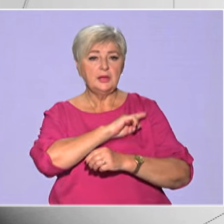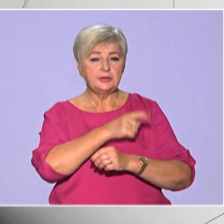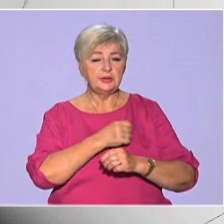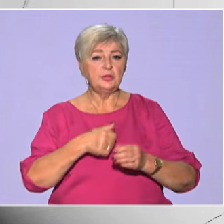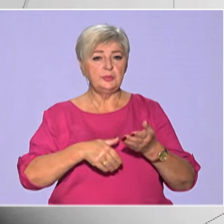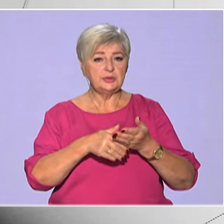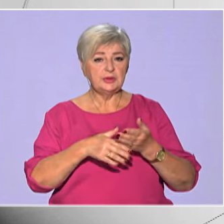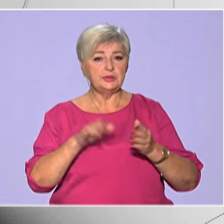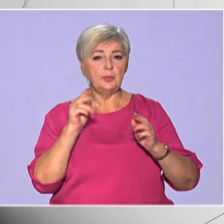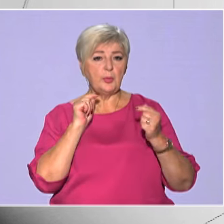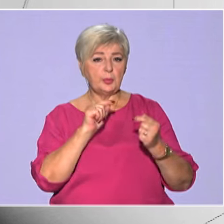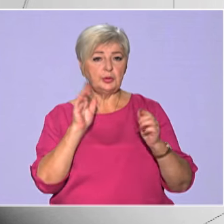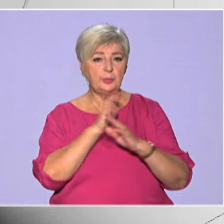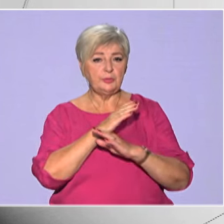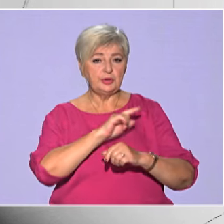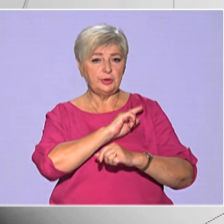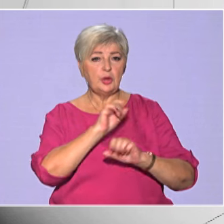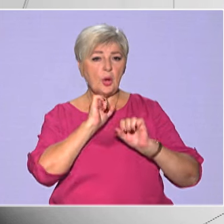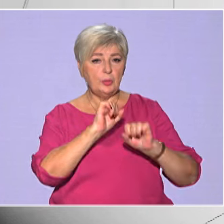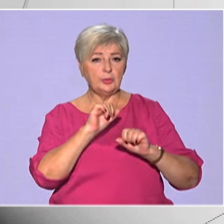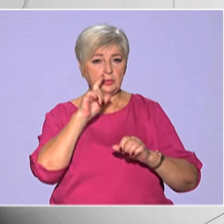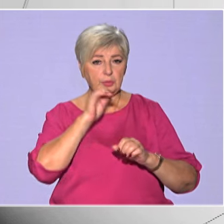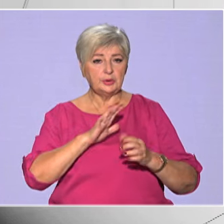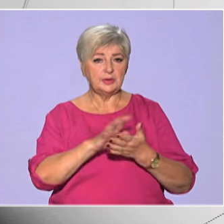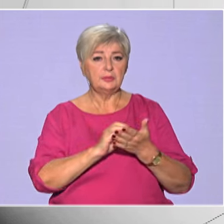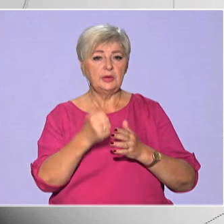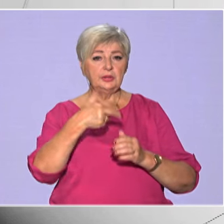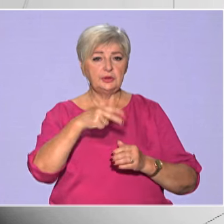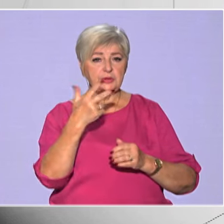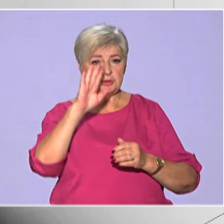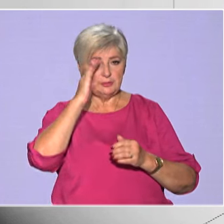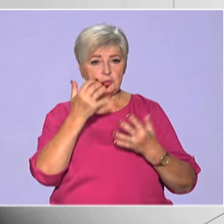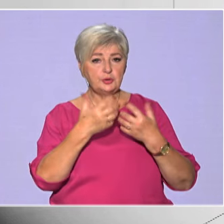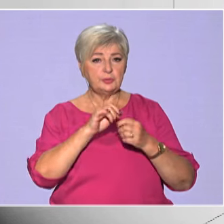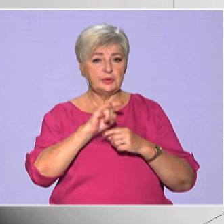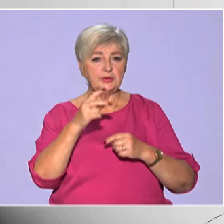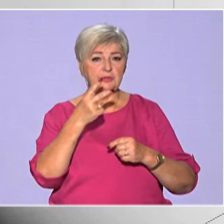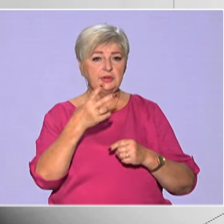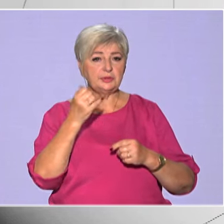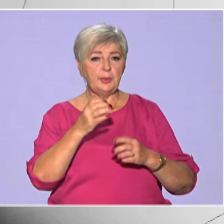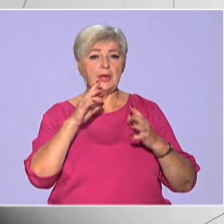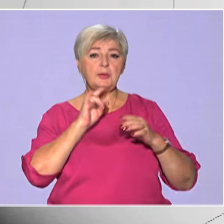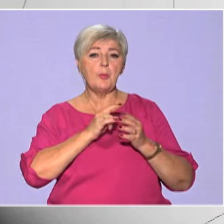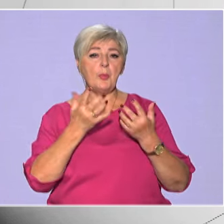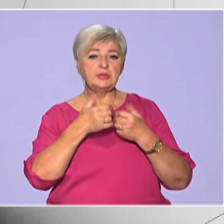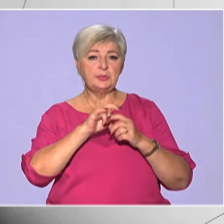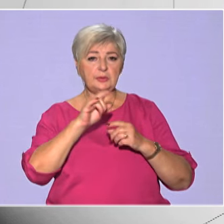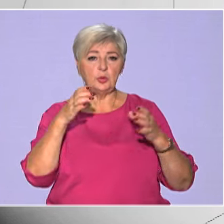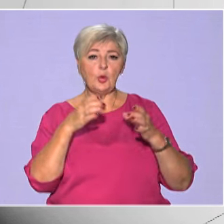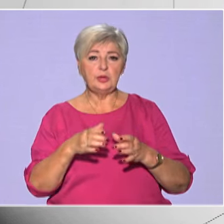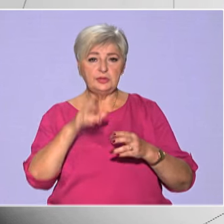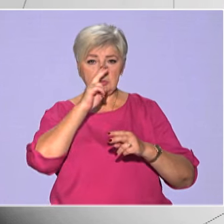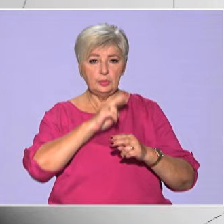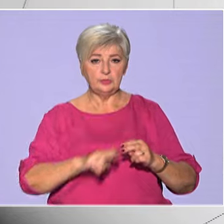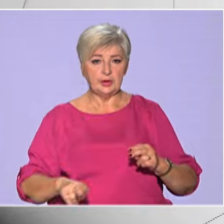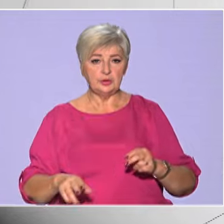засобами протиповітряної оборони України збито 33 ворожих безпілотники. 25 безпілотників локаційно втрачено.